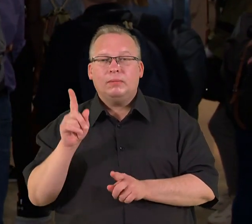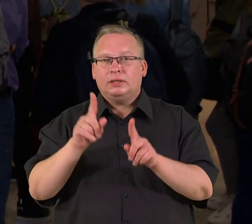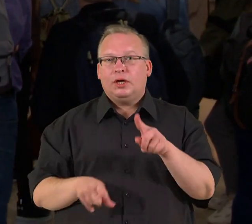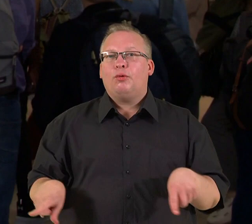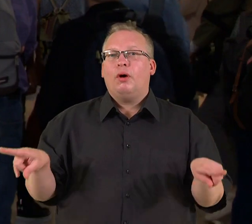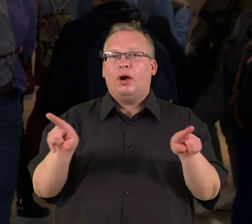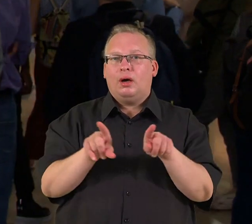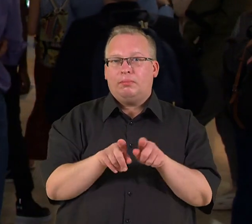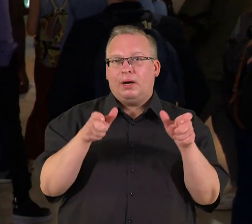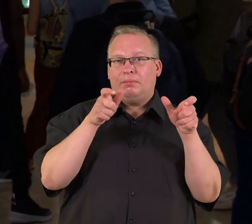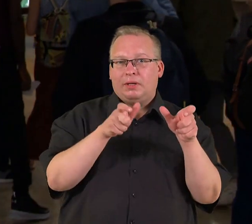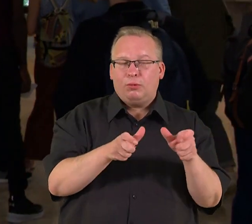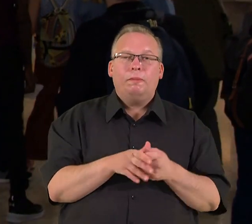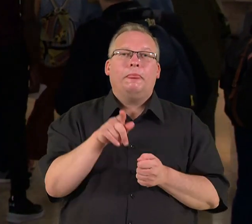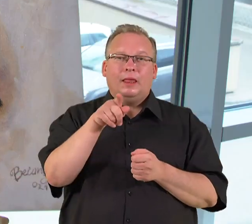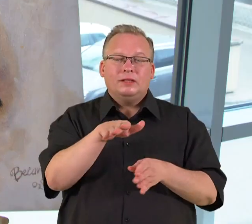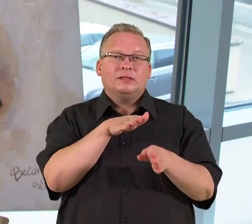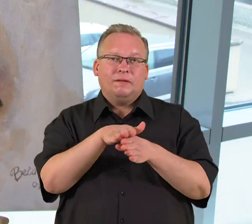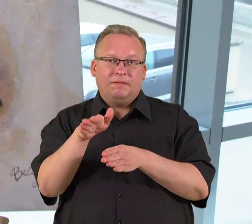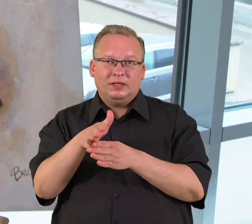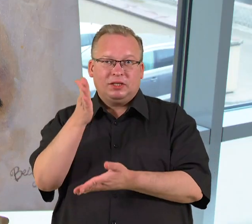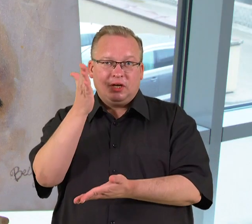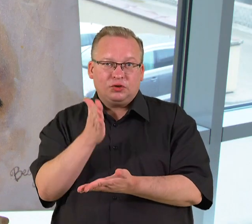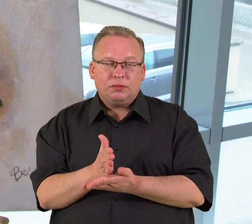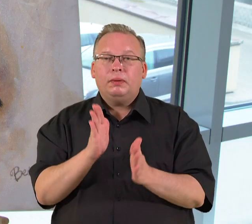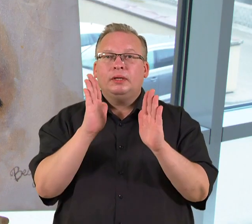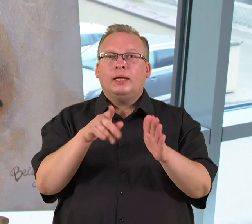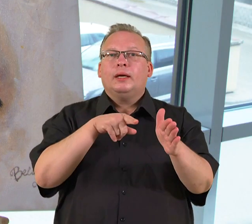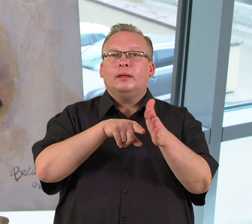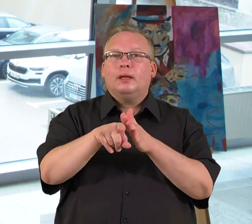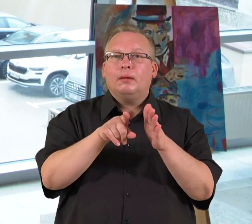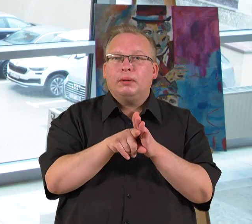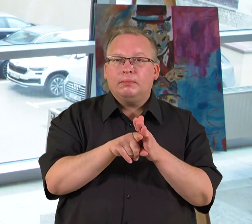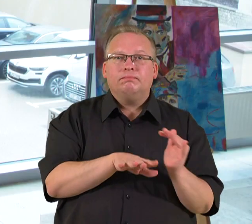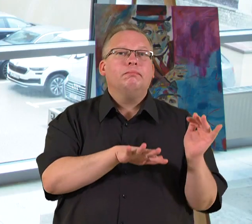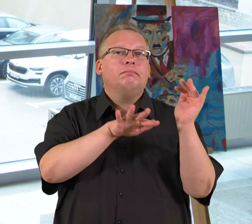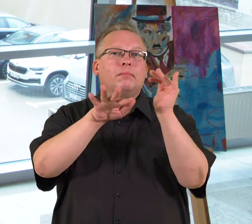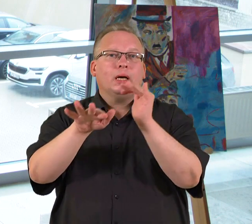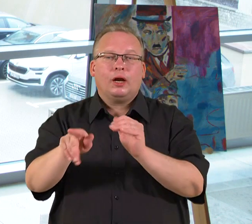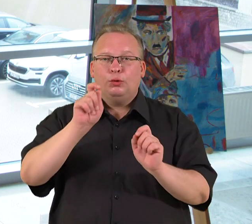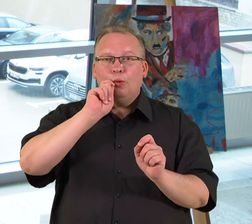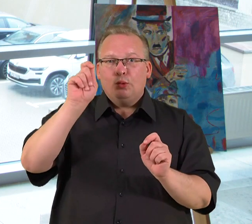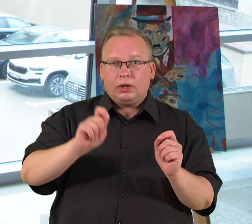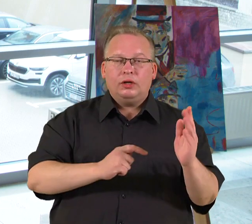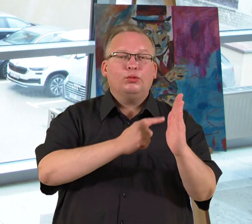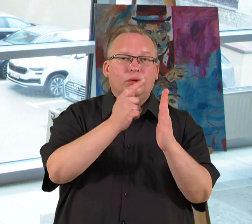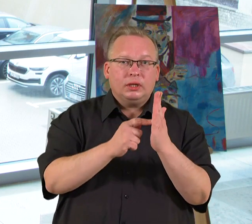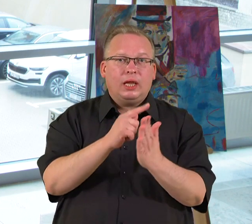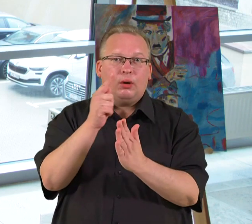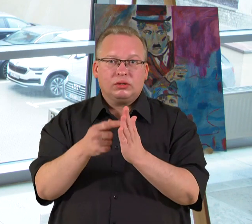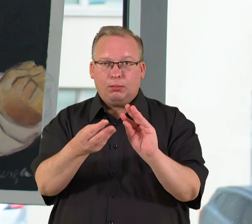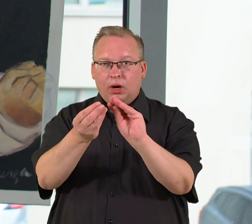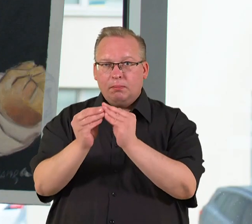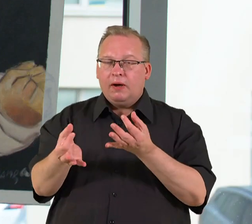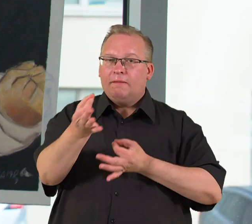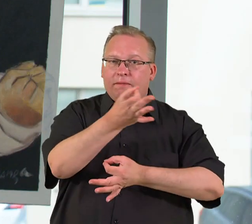toks apribotas, jis vyksta. Ne tik nelegali migracija, bet ir migrantų iš Ukrainos klausimai aptarti